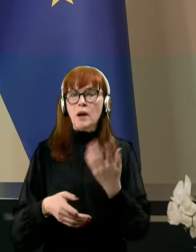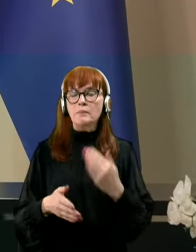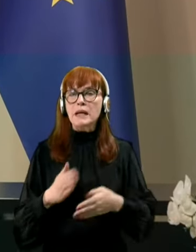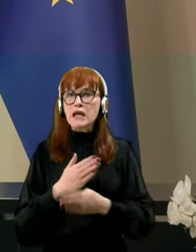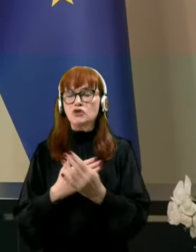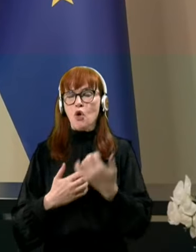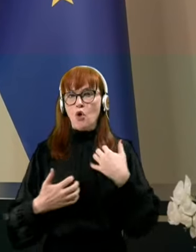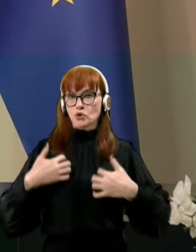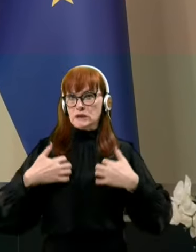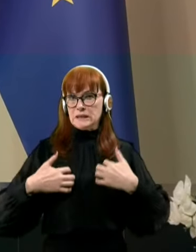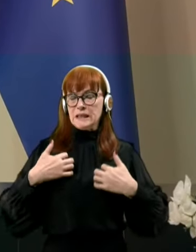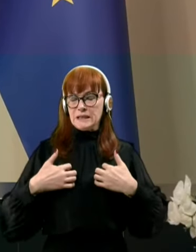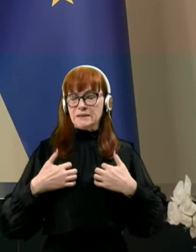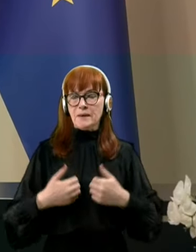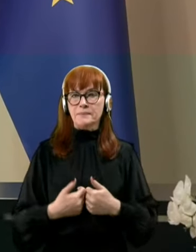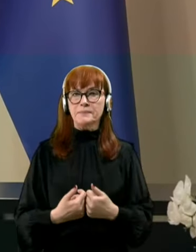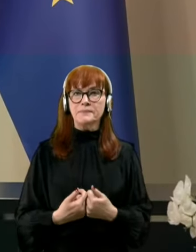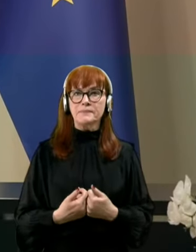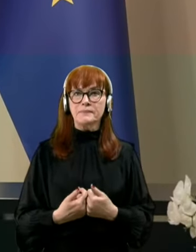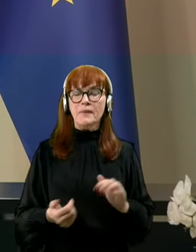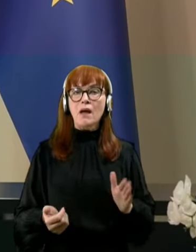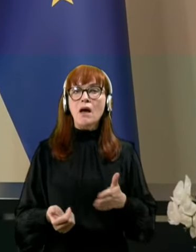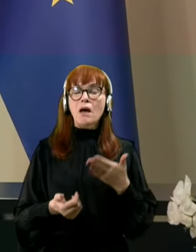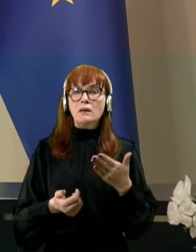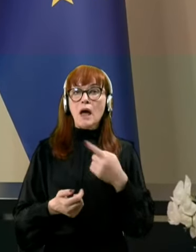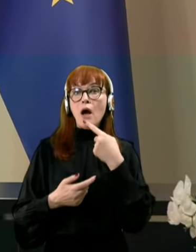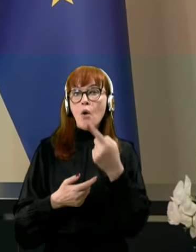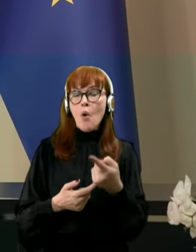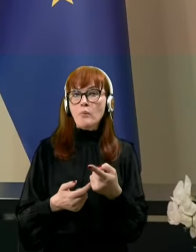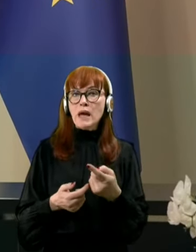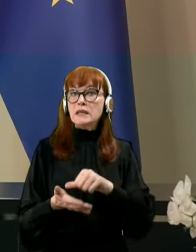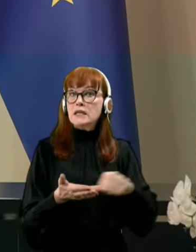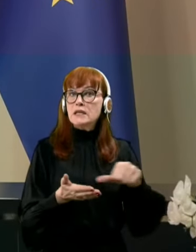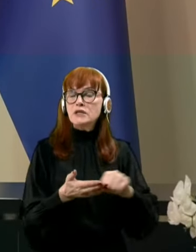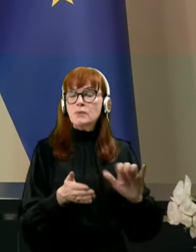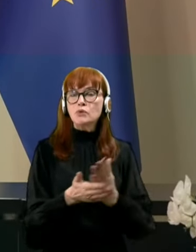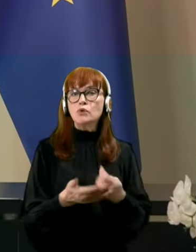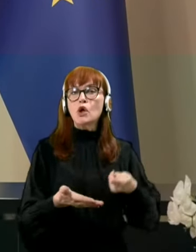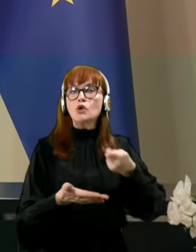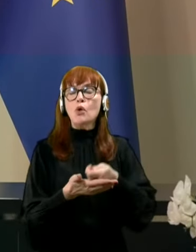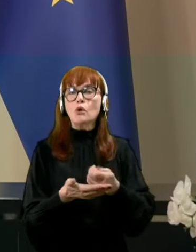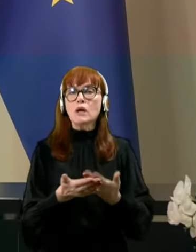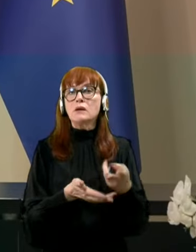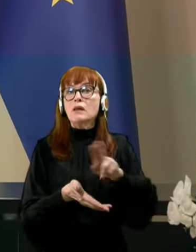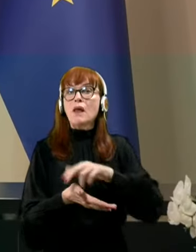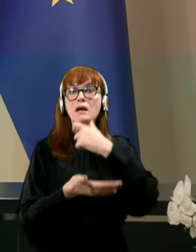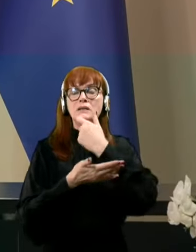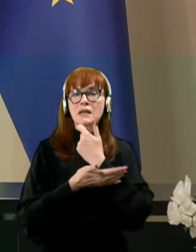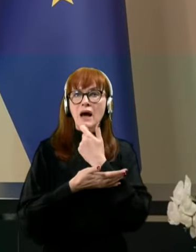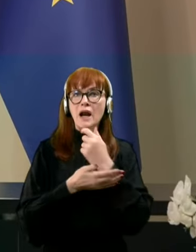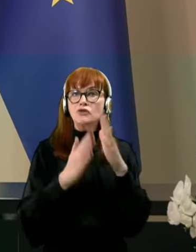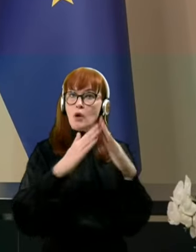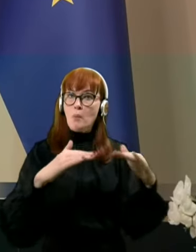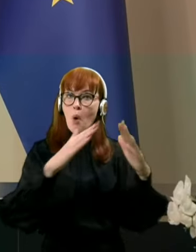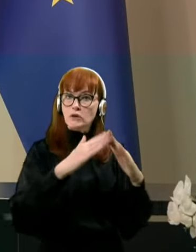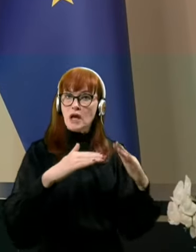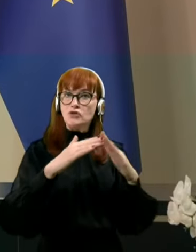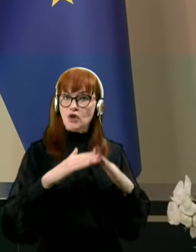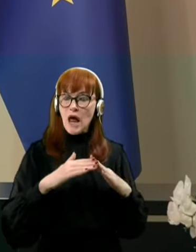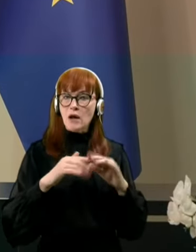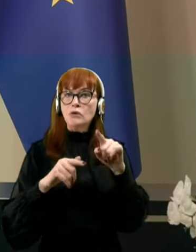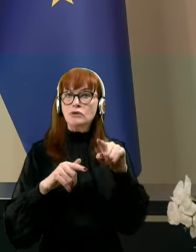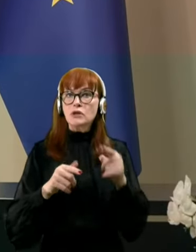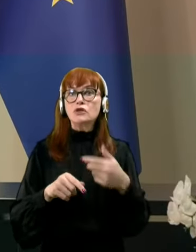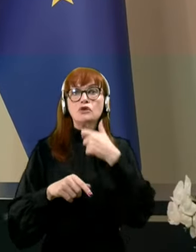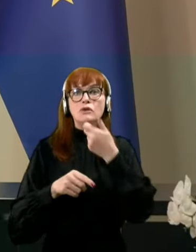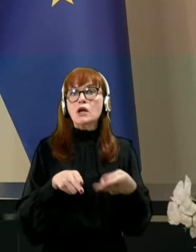krize. Naj omenim, da je bil izplačen tudi dodatek za najstarejše na podeželju, torej tiste, ki so